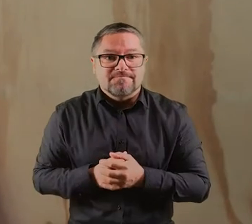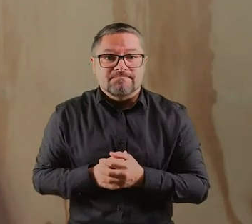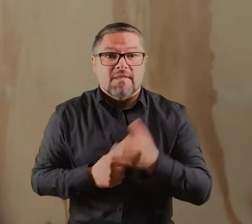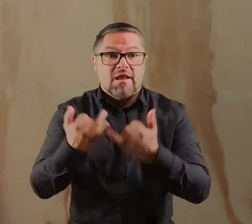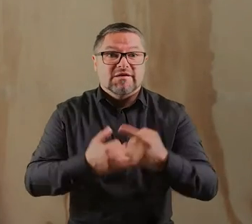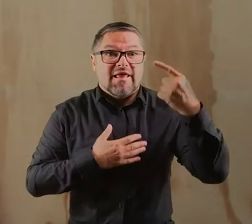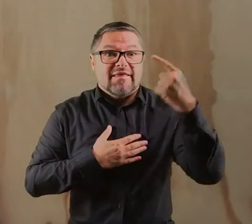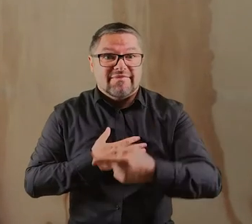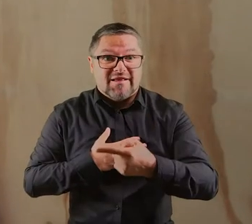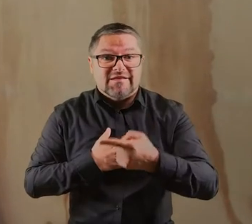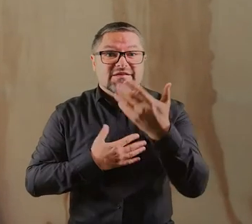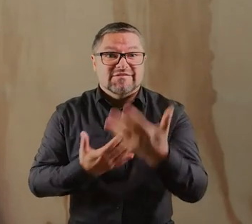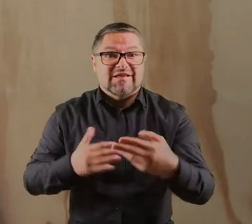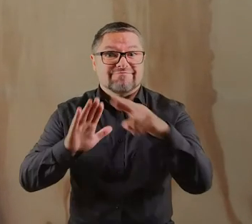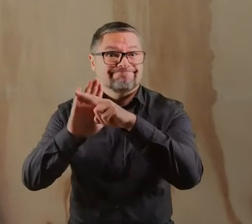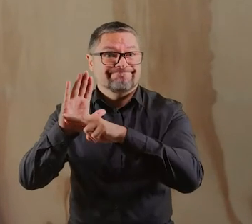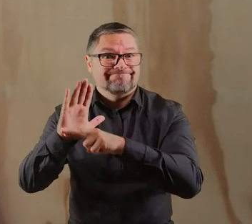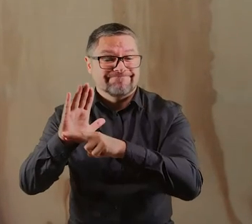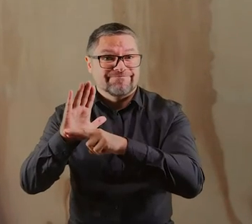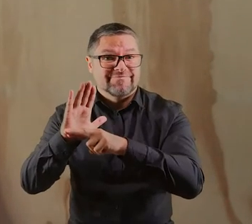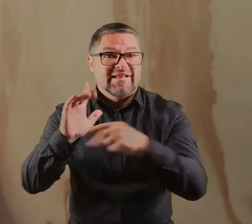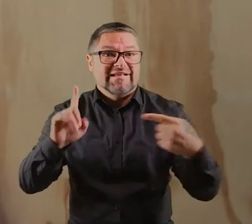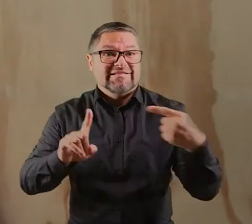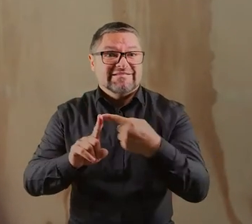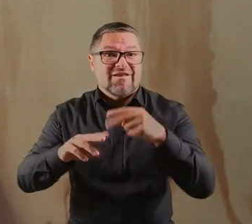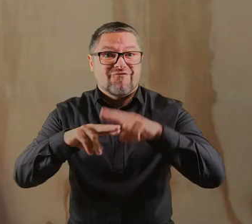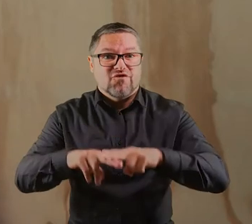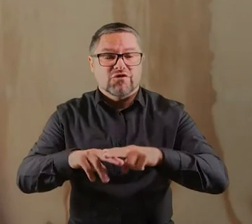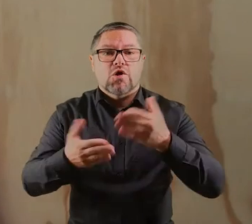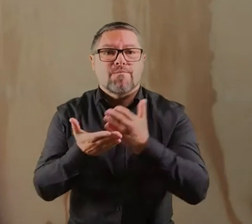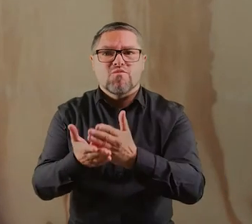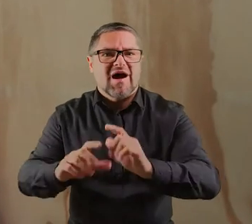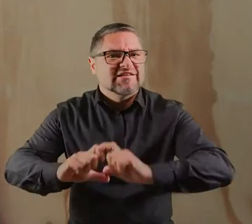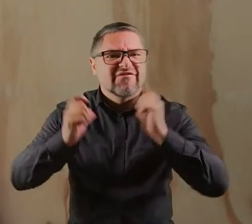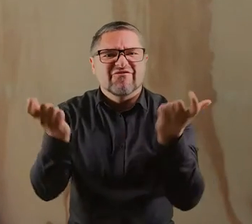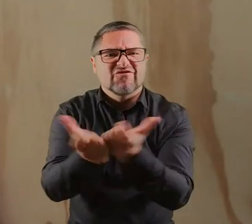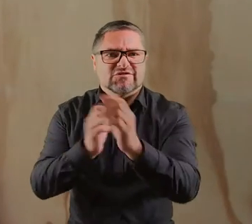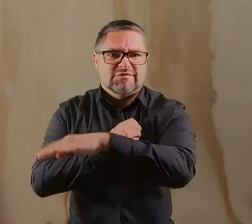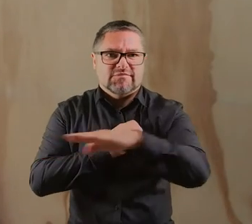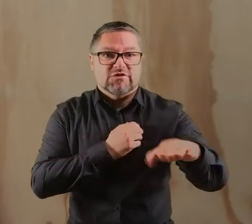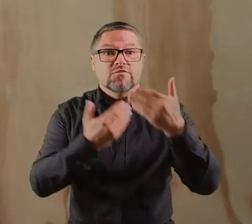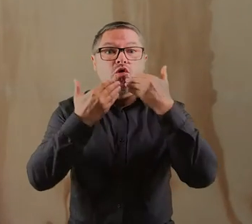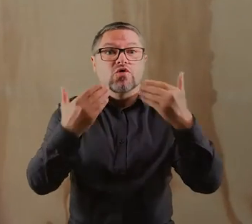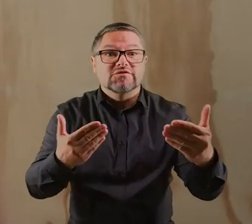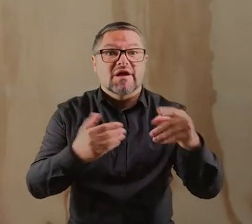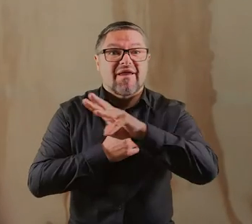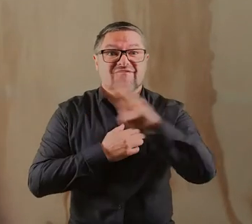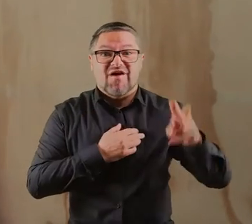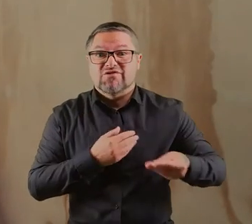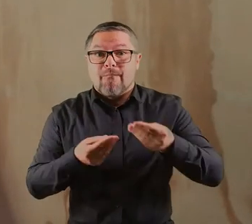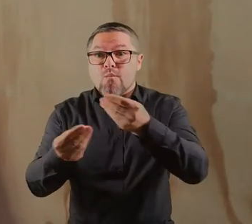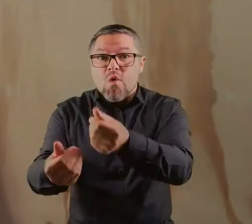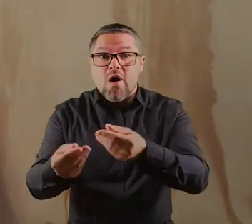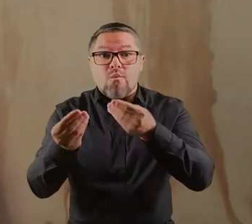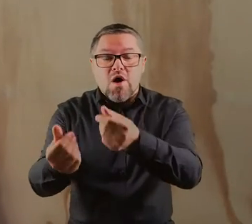zdecydujecie się Państwo wesprzeć cele statutowe Fundacji, pomagacie równocześnie wszystkim naszym podopiecznym, ponieważ dzięki Państwa